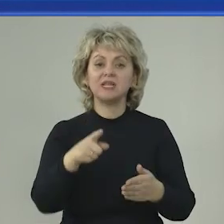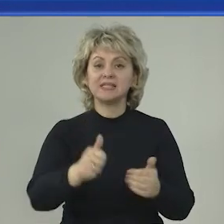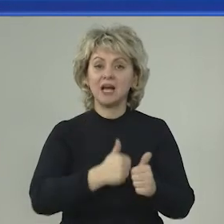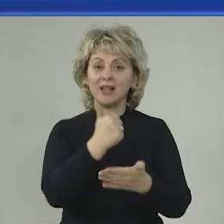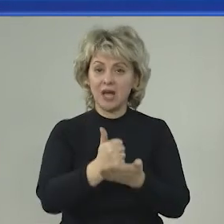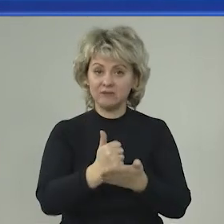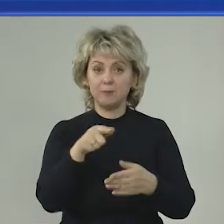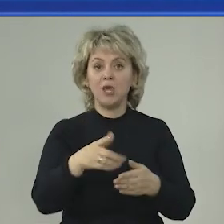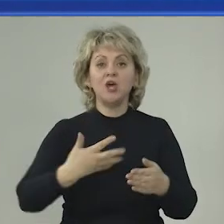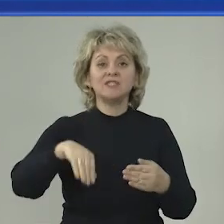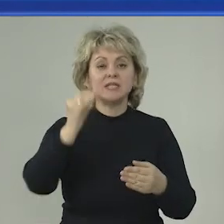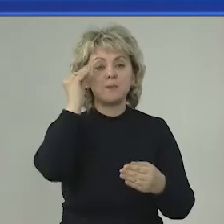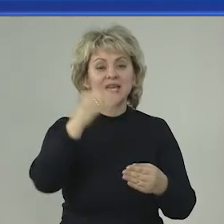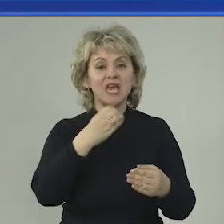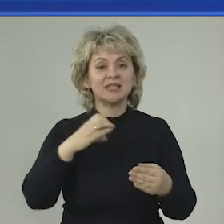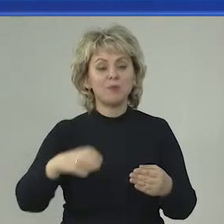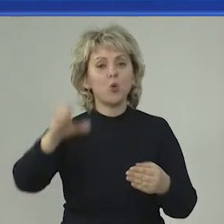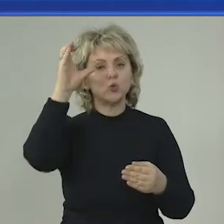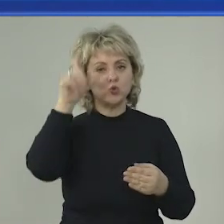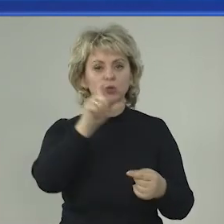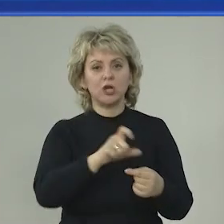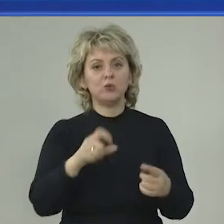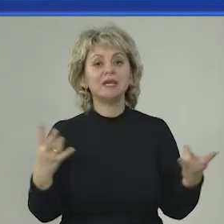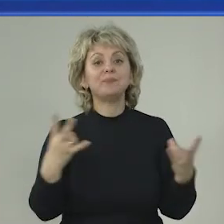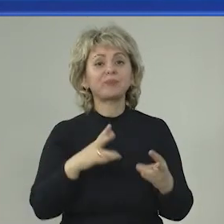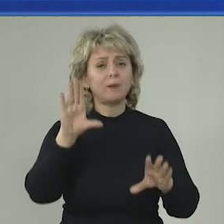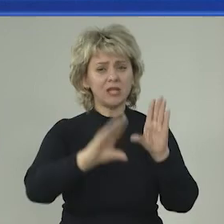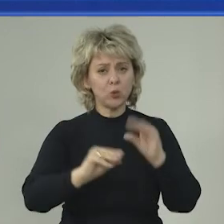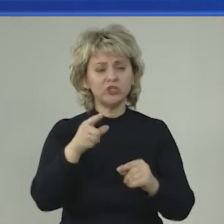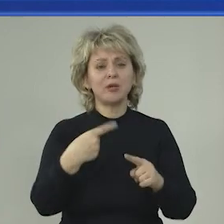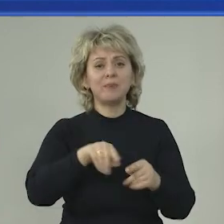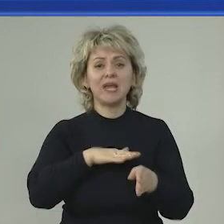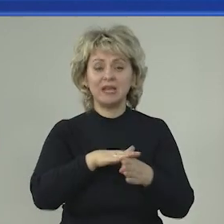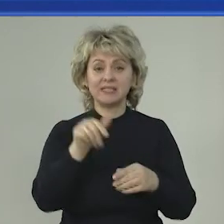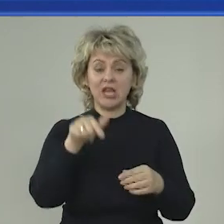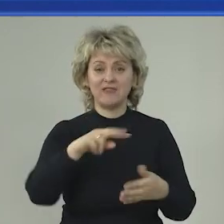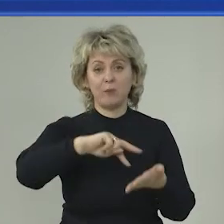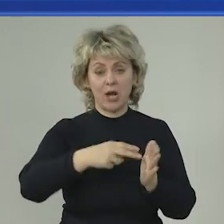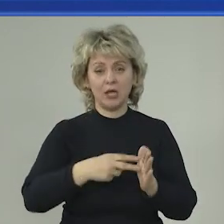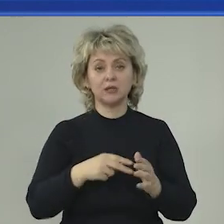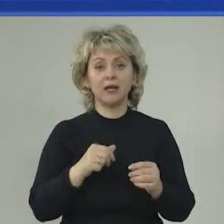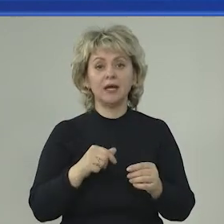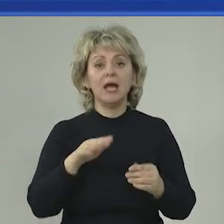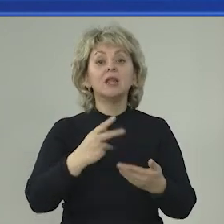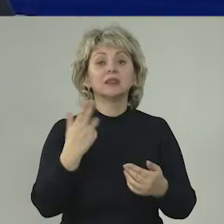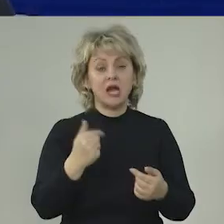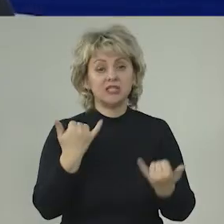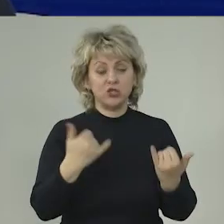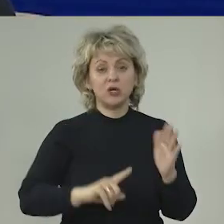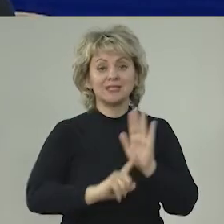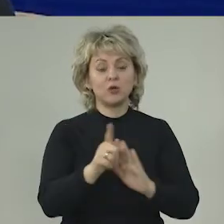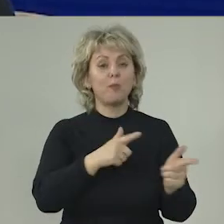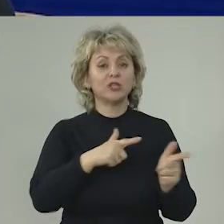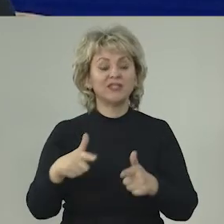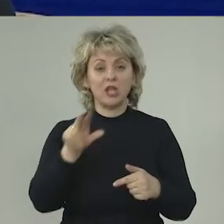приоритетным. Все мнения экспертов, ученых, людей необходимо учитывать при реализации данного проекта. Да, сейчас